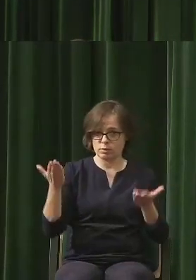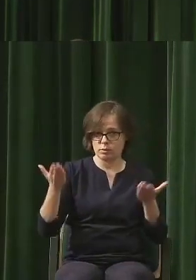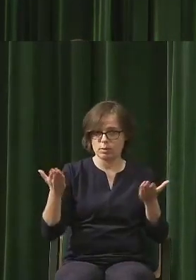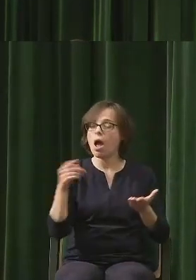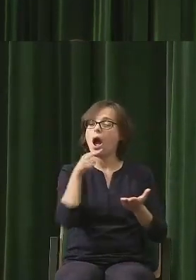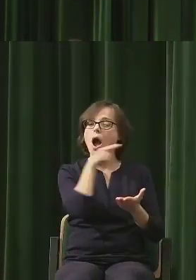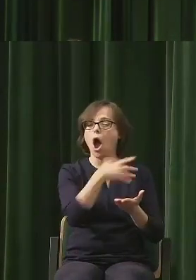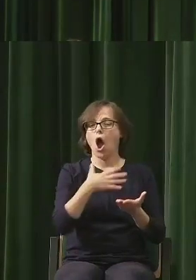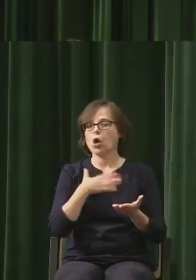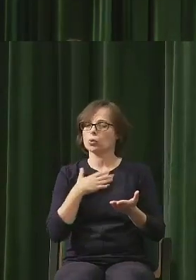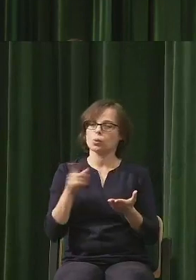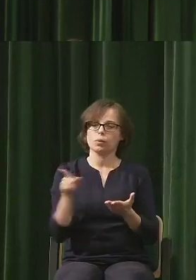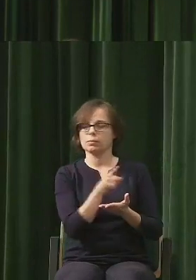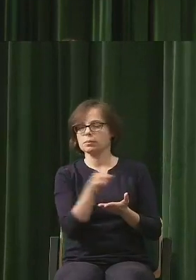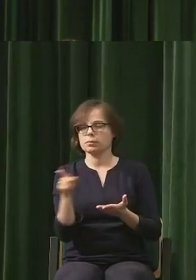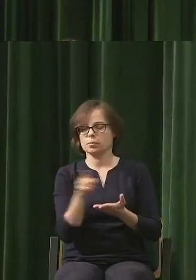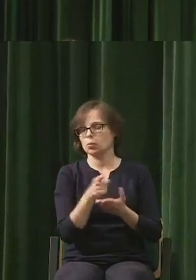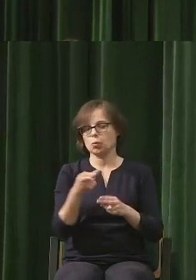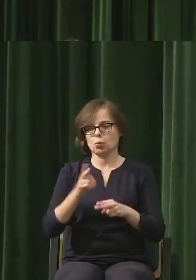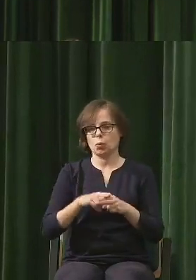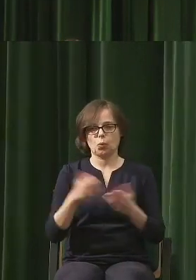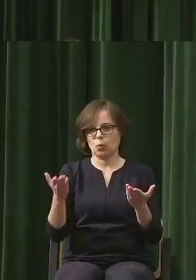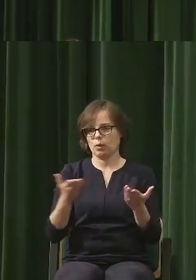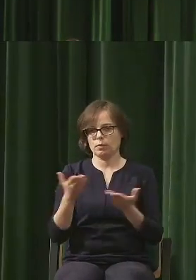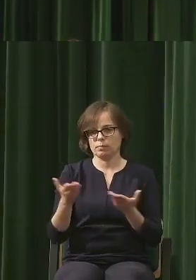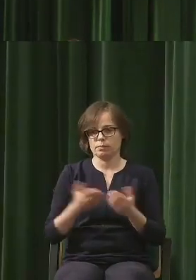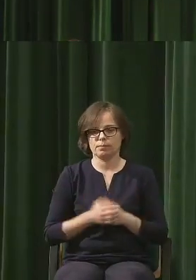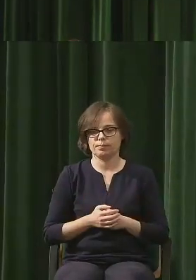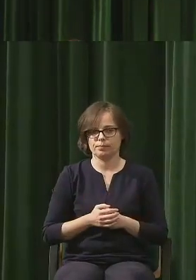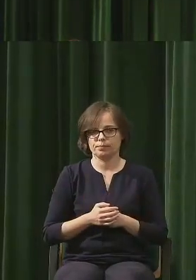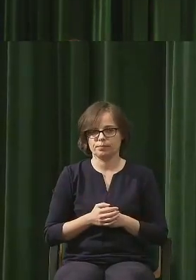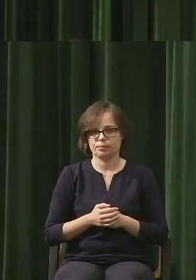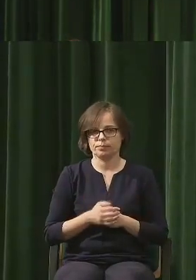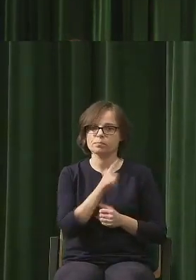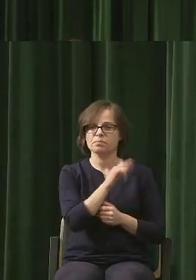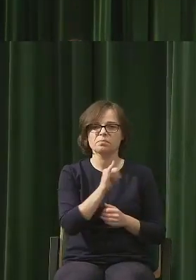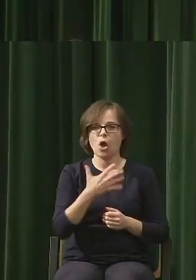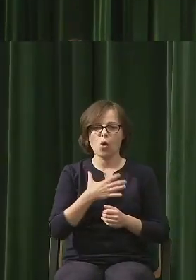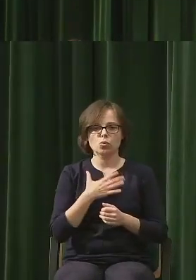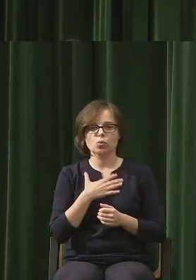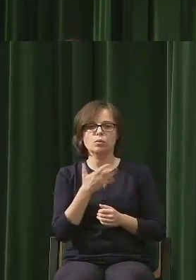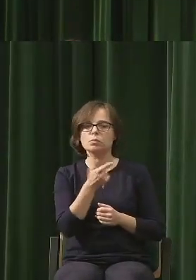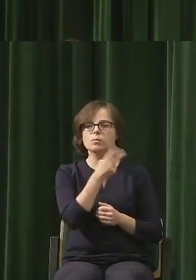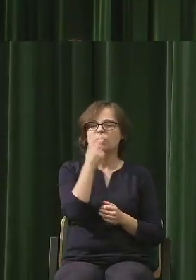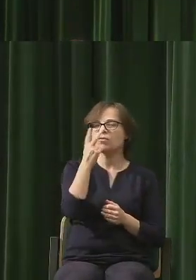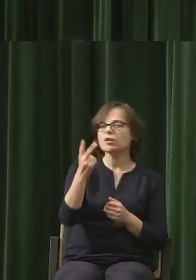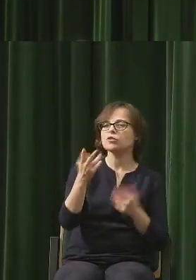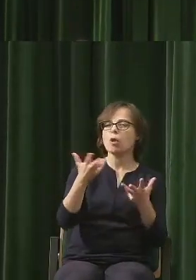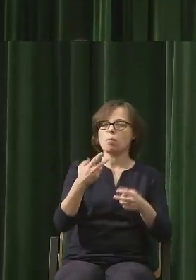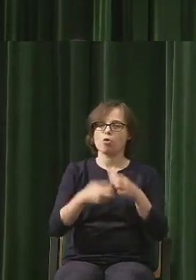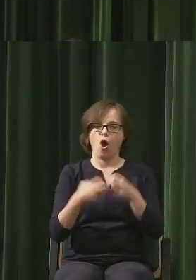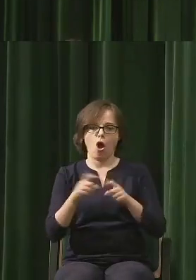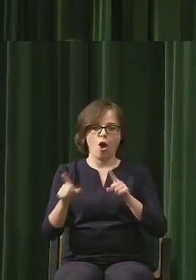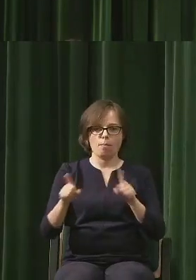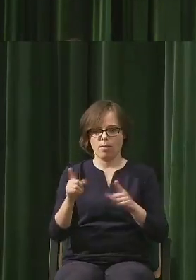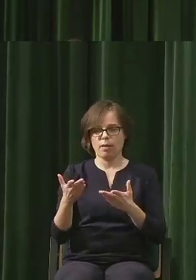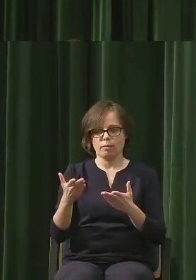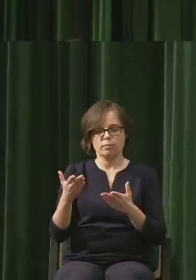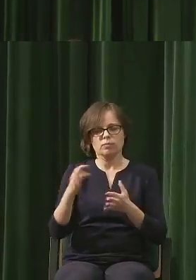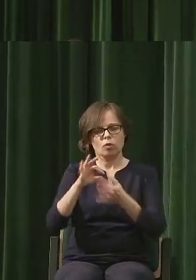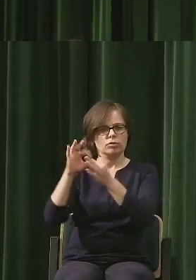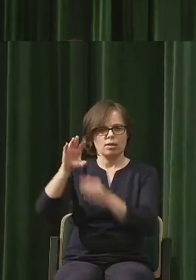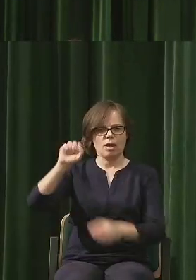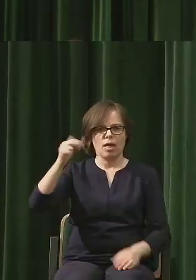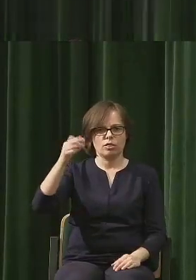pani Załęczkowska, jak pan się odnajduje i gdzie widzi problem, jeżeli widzi pan problem z antropocenem.